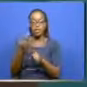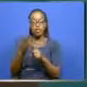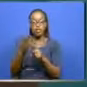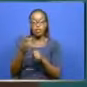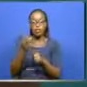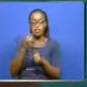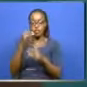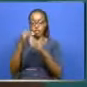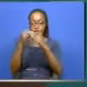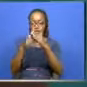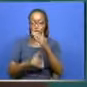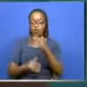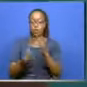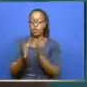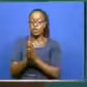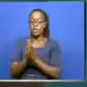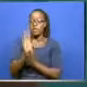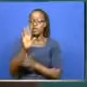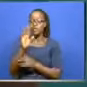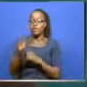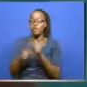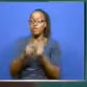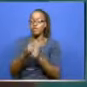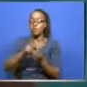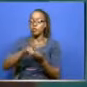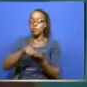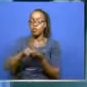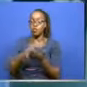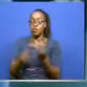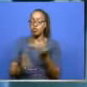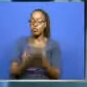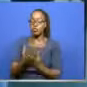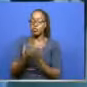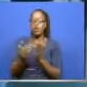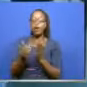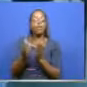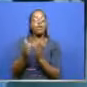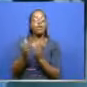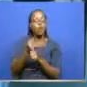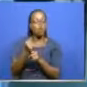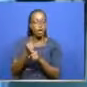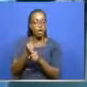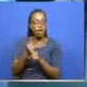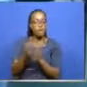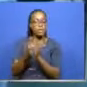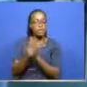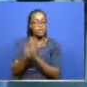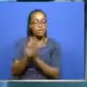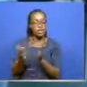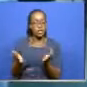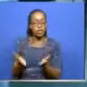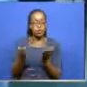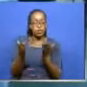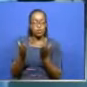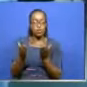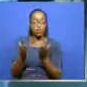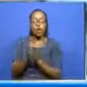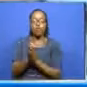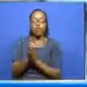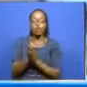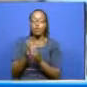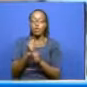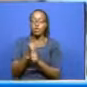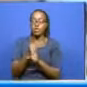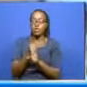Mradi huo miaka mitano unalenga kukuza ajira kwa vijana kusaidia kubuni kazi na kuimarisha utunzi wa sera kuhusu vijana.